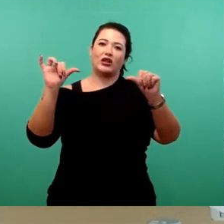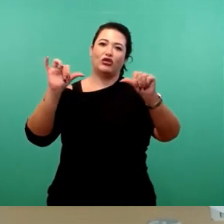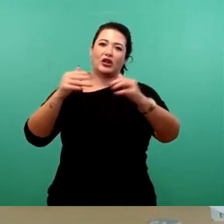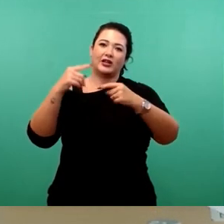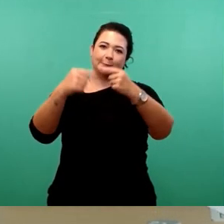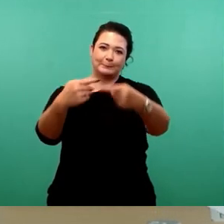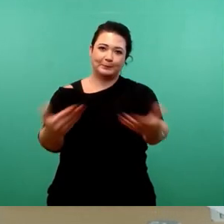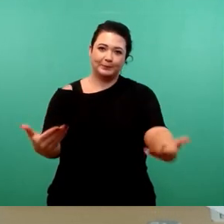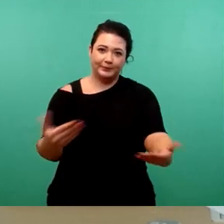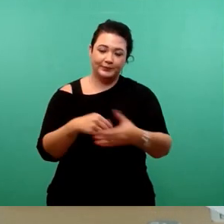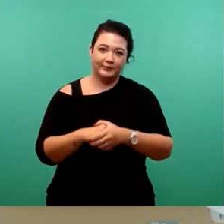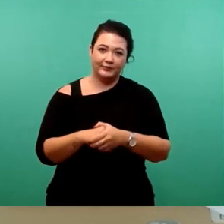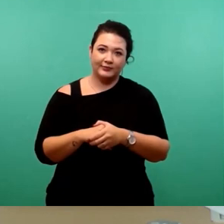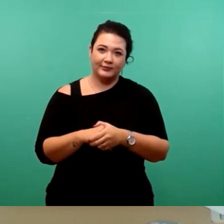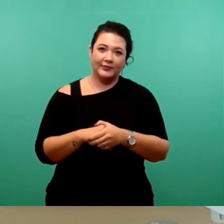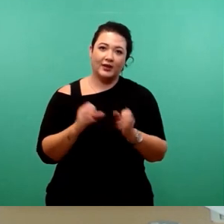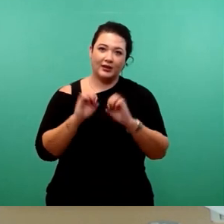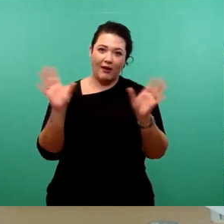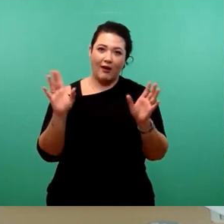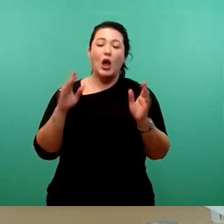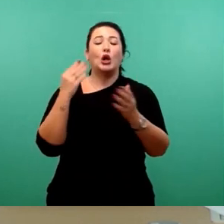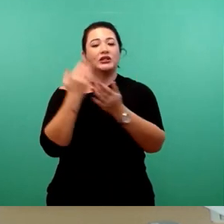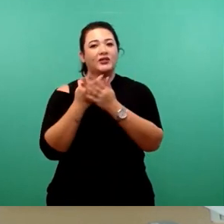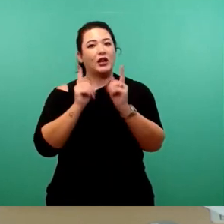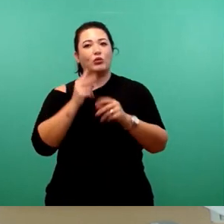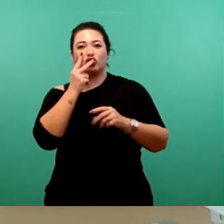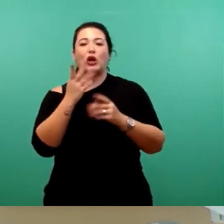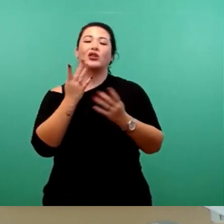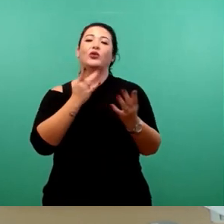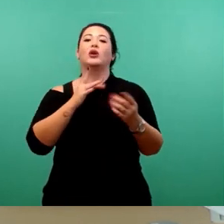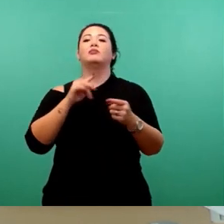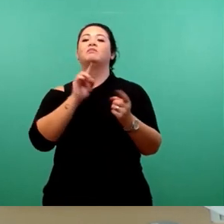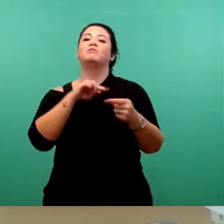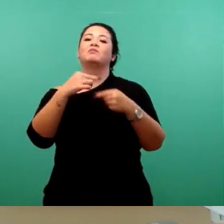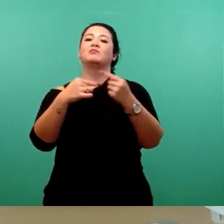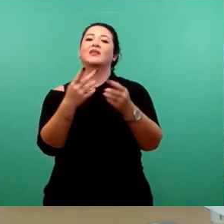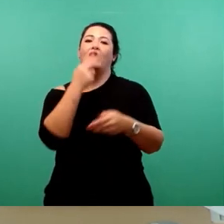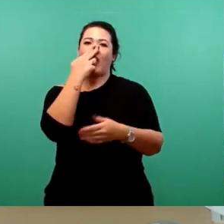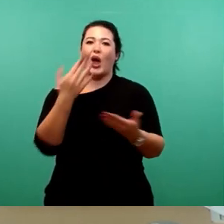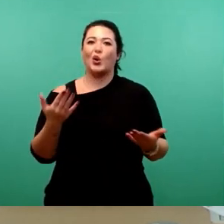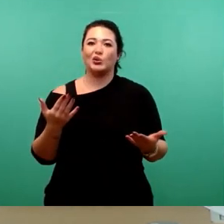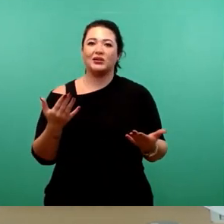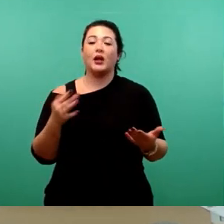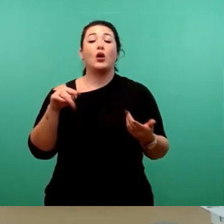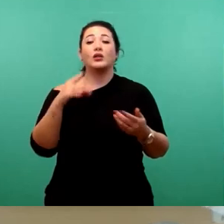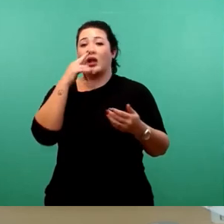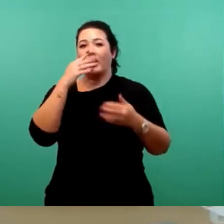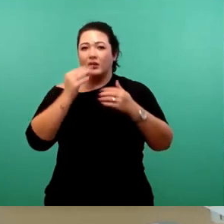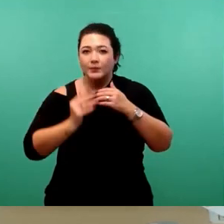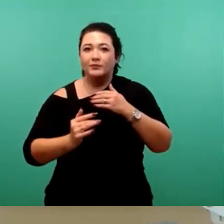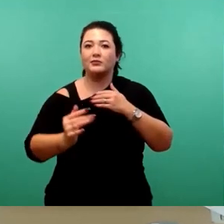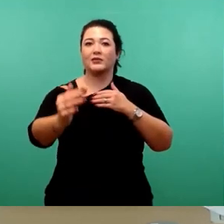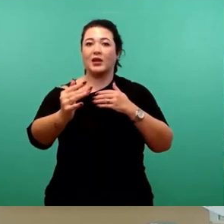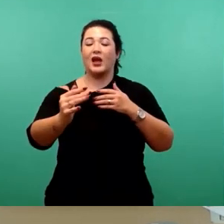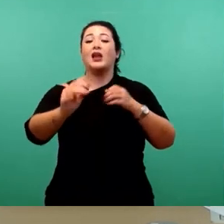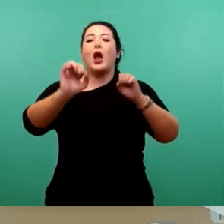auch je älteres wird, auch einer gewissen Dynamik unterliegen kann. Und was irgendwann mal zu einer Schließung führen kann, aber